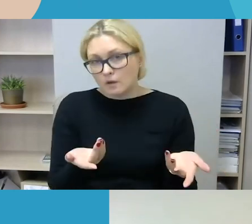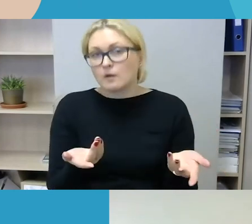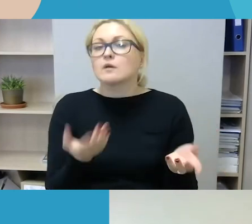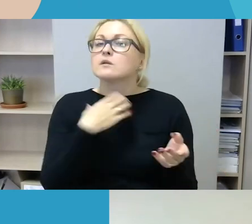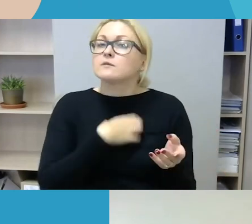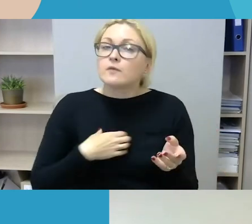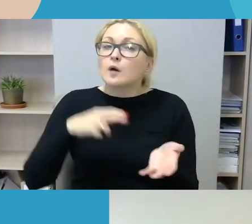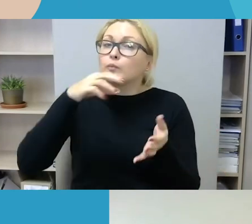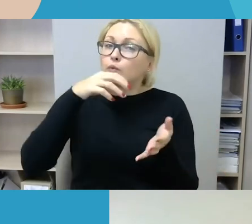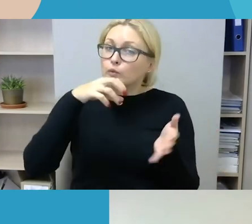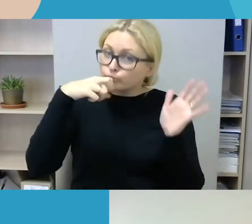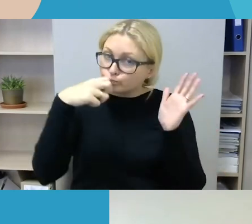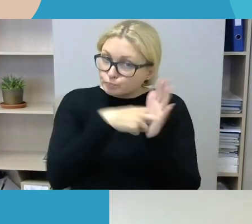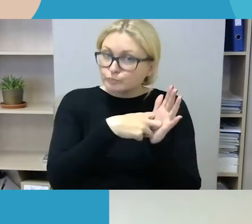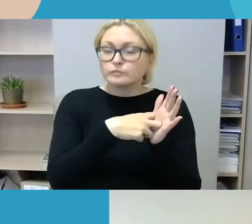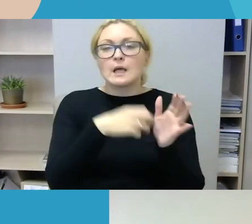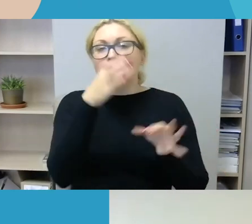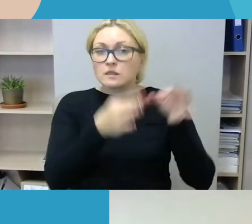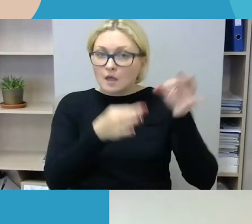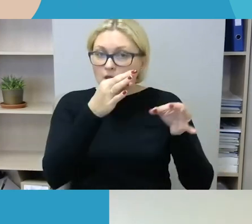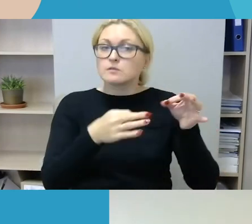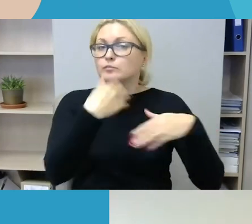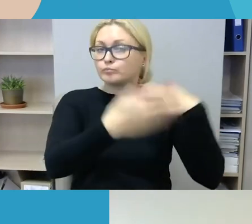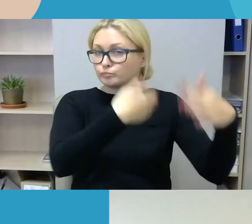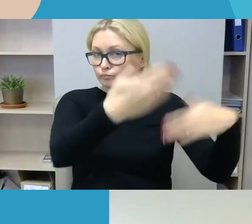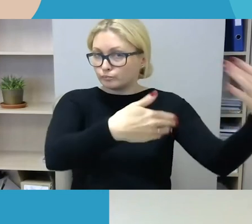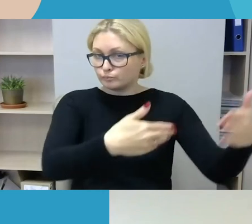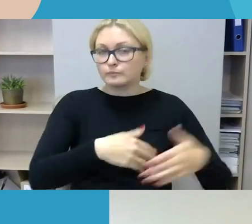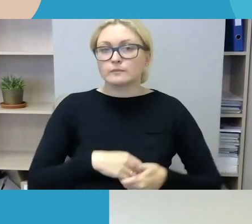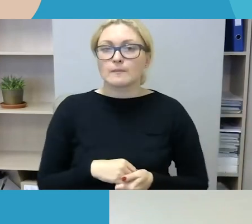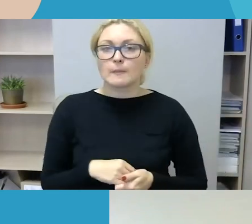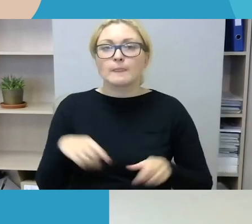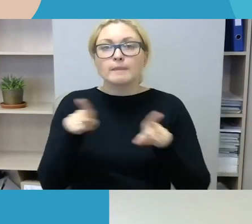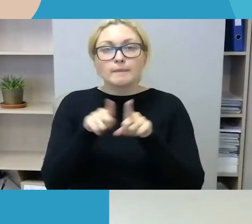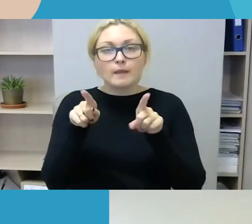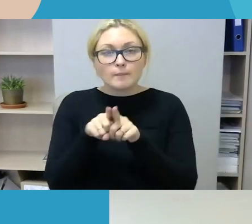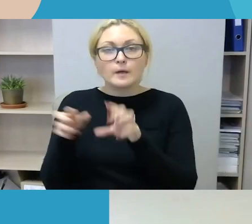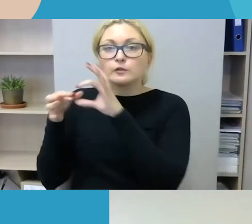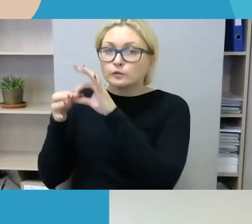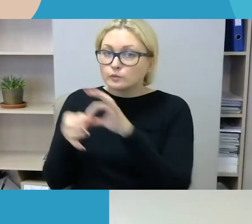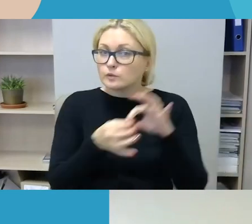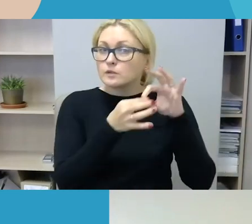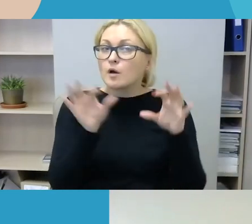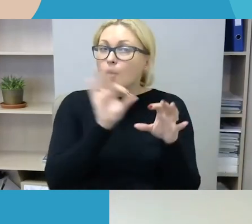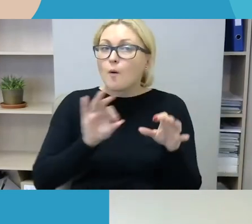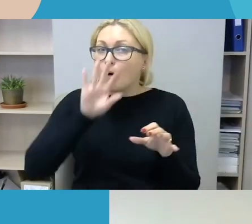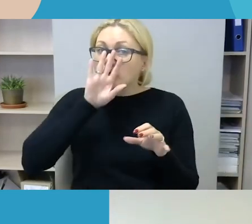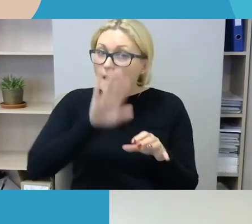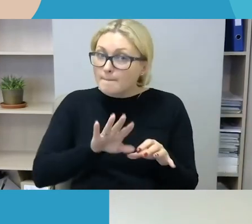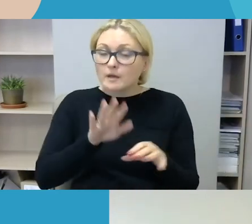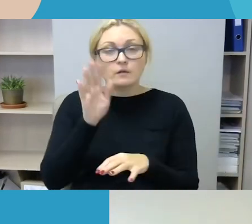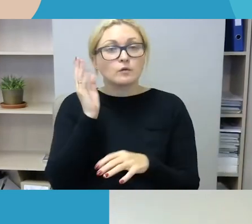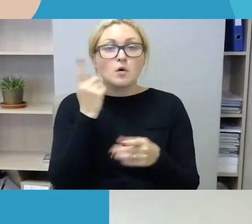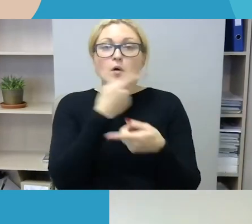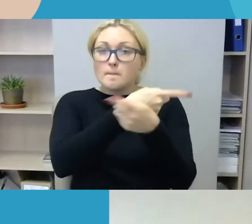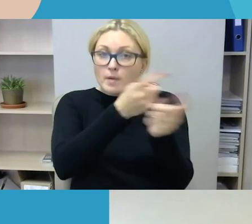Tad manau, kad šiuo metu prioritetinis klausimas yra, ką policija galėtų padaryti,